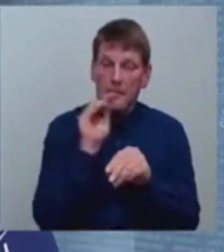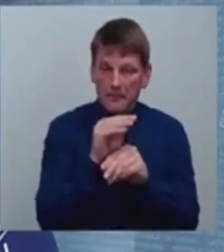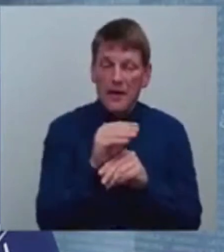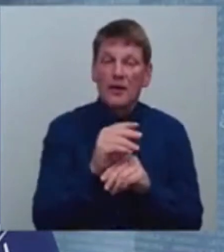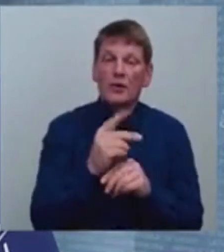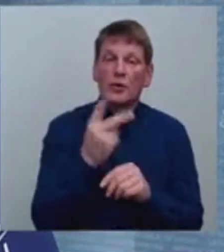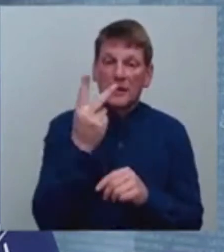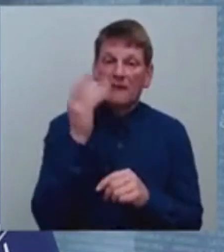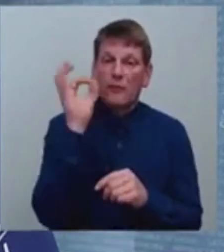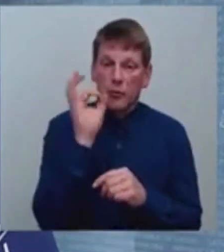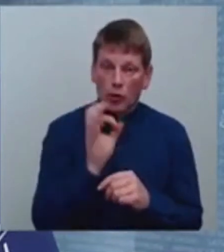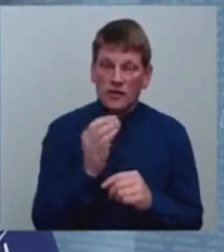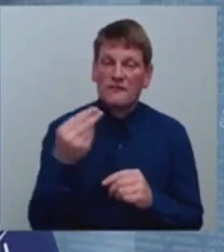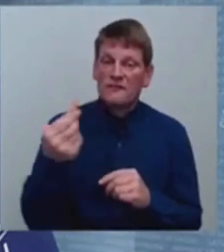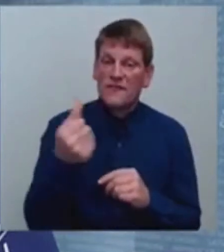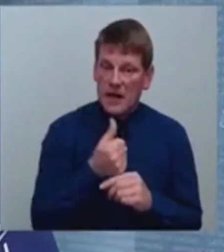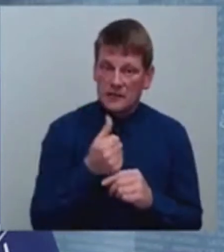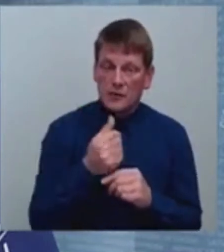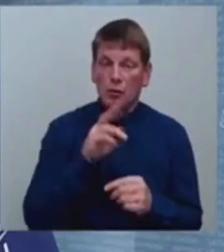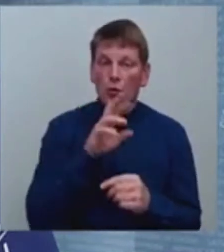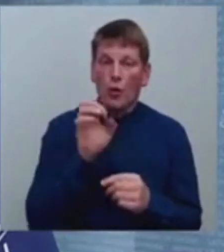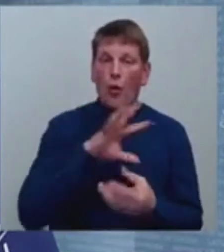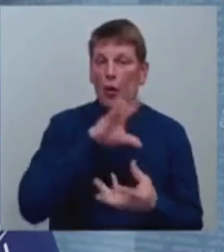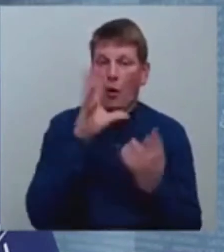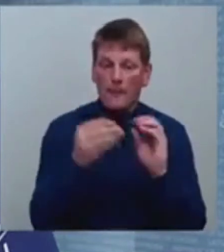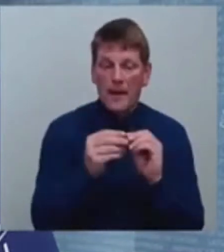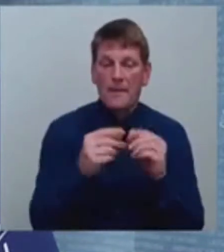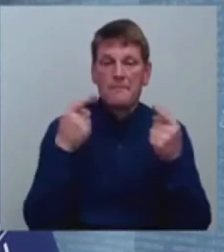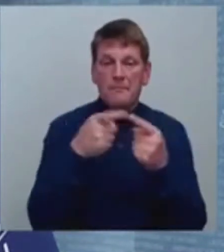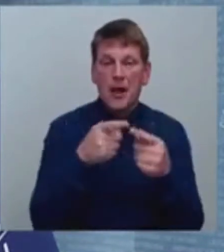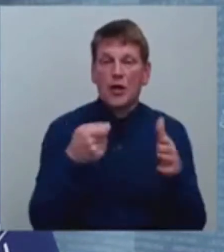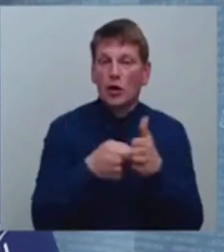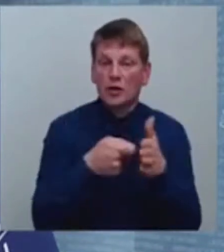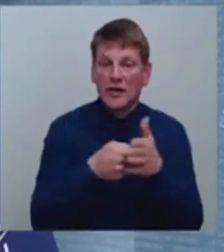finansējums no kopējā mērķdotācijas apjoma,